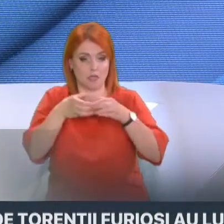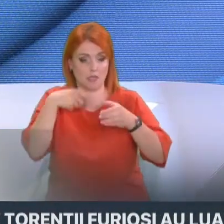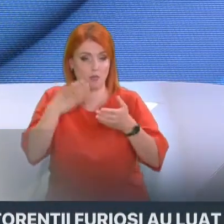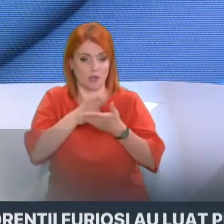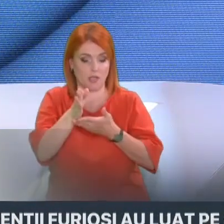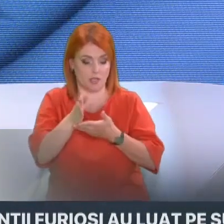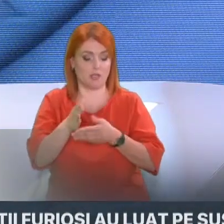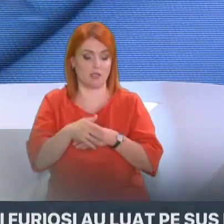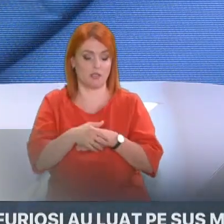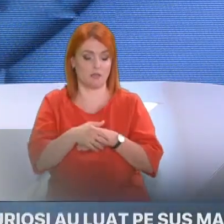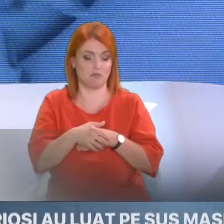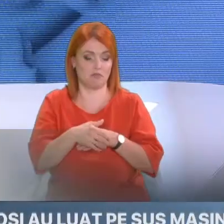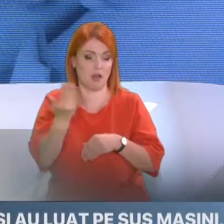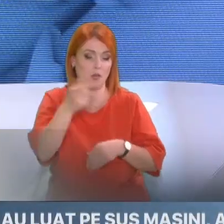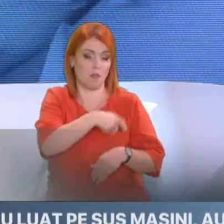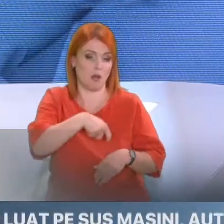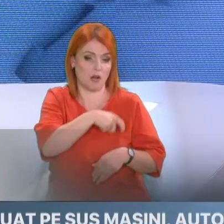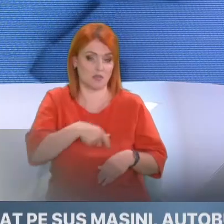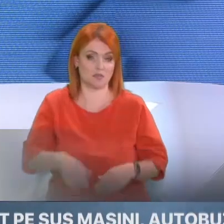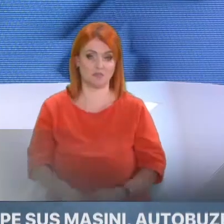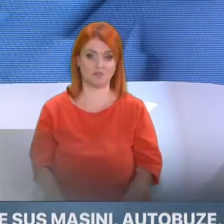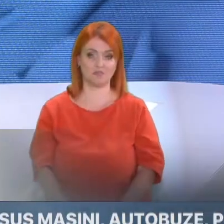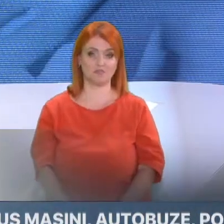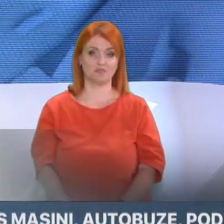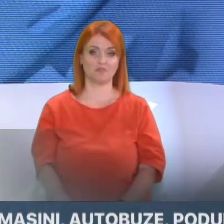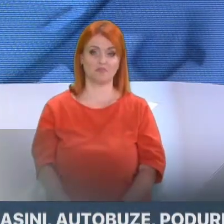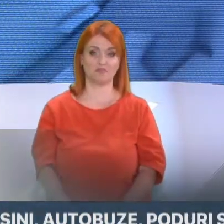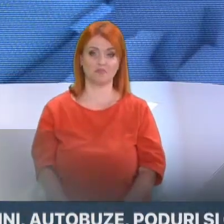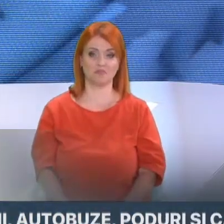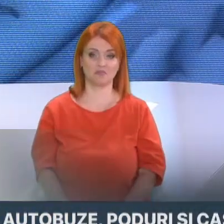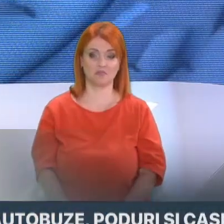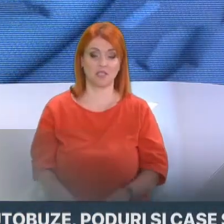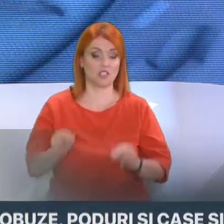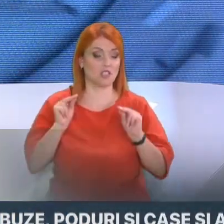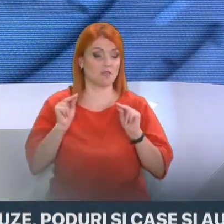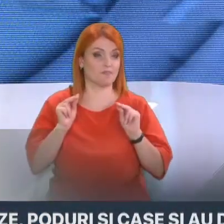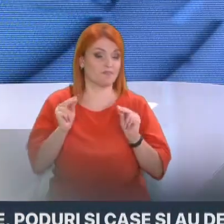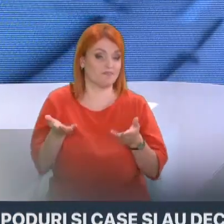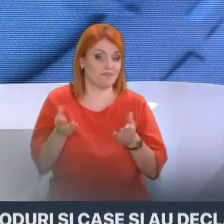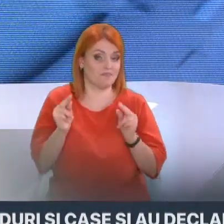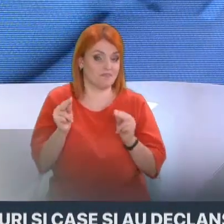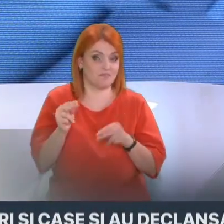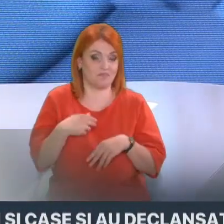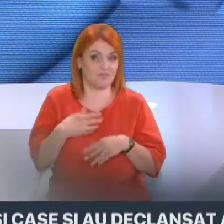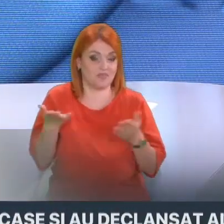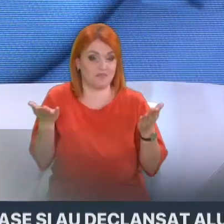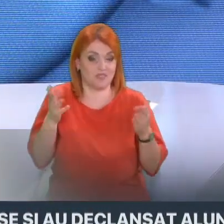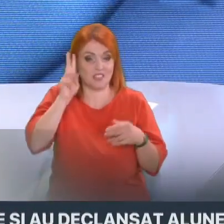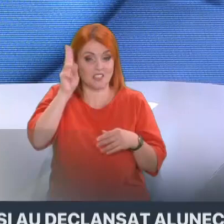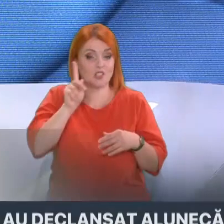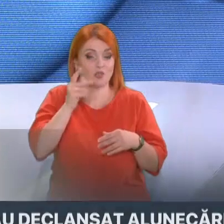Întrimarea dumneavoastră, mă face pe mine, mă provoacă la niște speculații. Eu încep să comentez